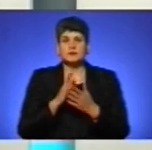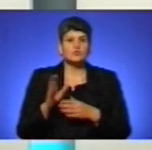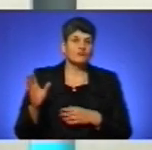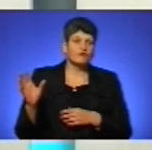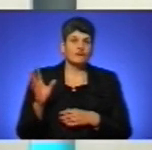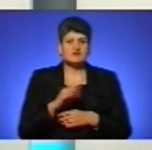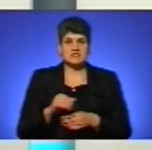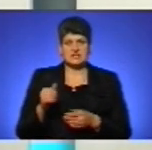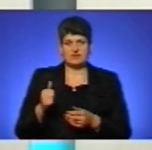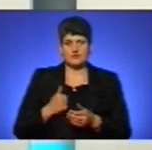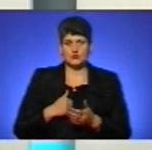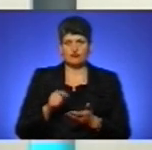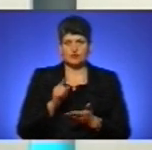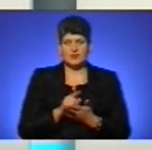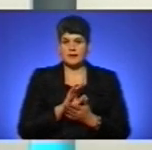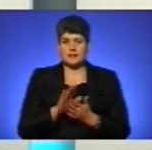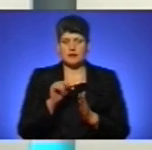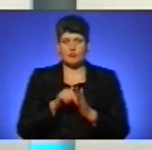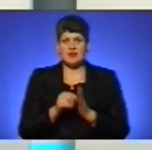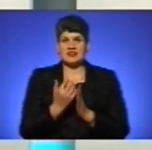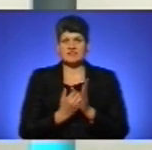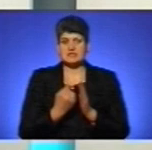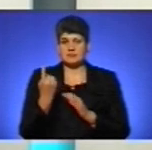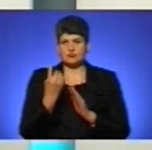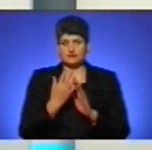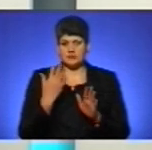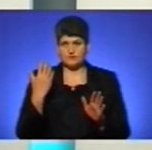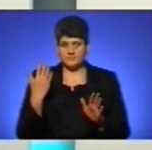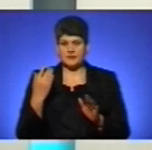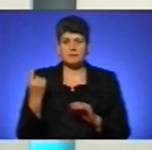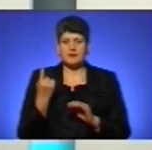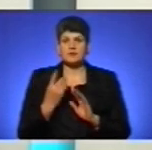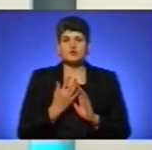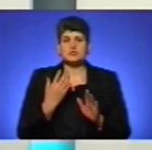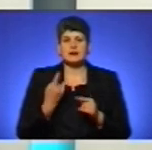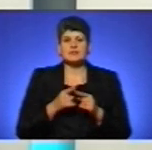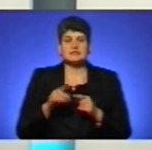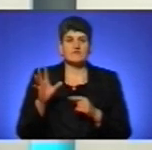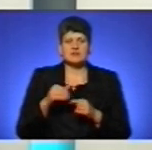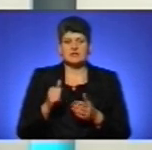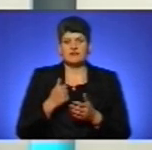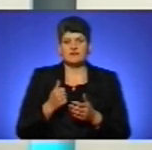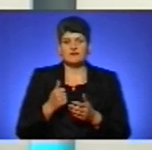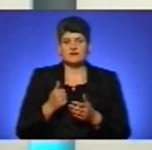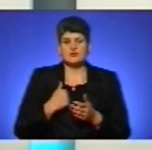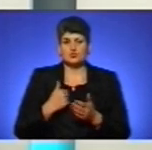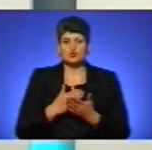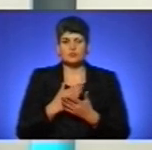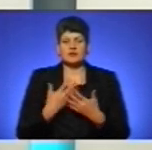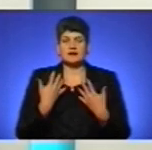військовозобов'язані, які не попали до резерву першої черги. Перша черга – це всі військовослужбовці, які приймали